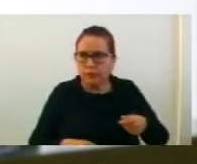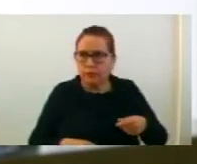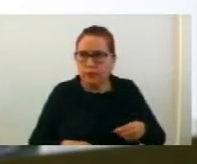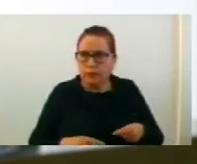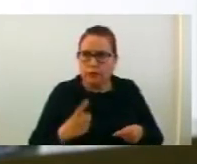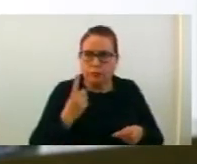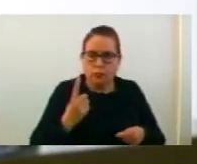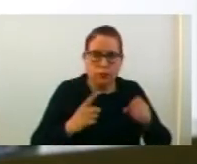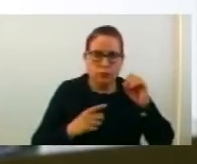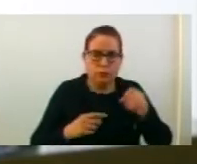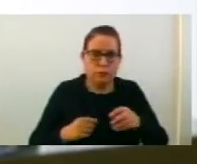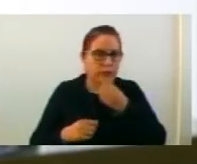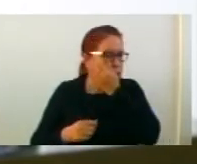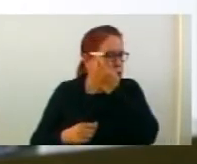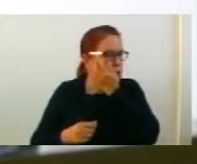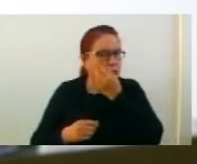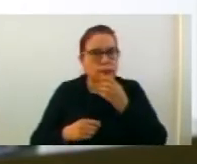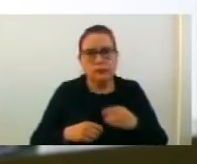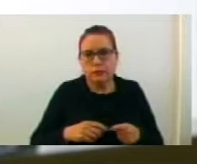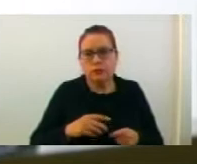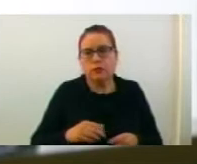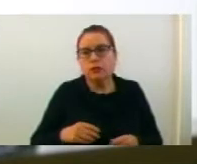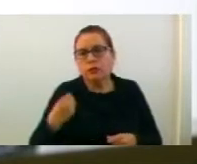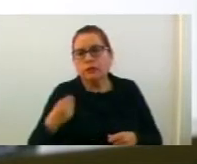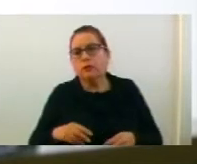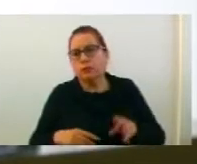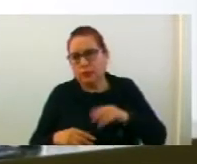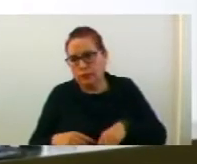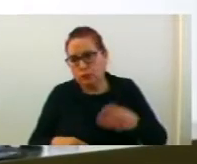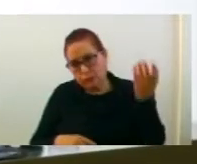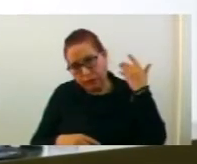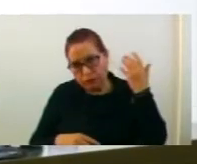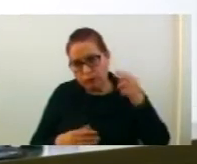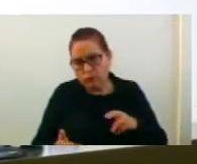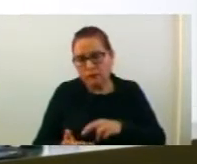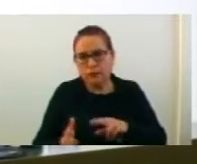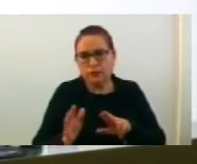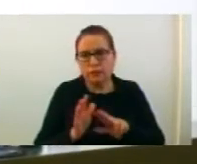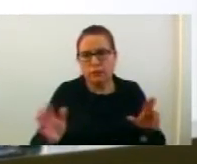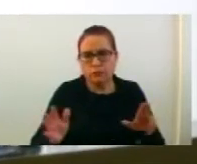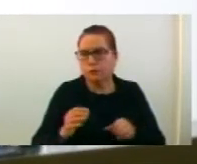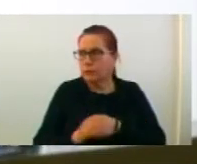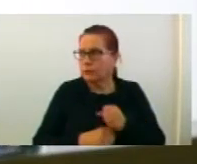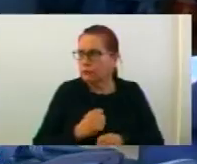број 02.23.4 от 31. 2018 година. Би благодарам.